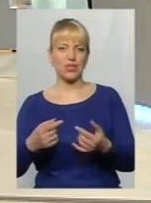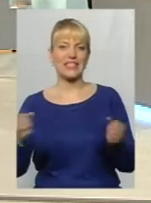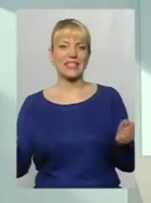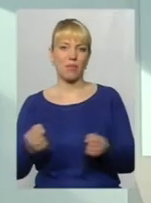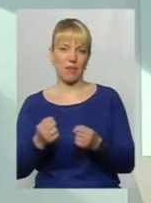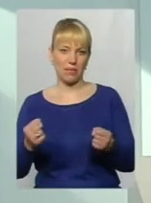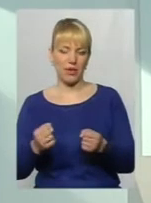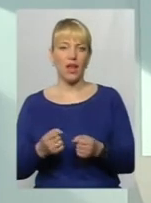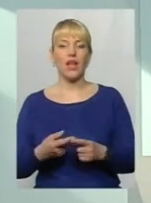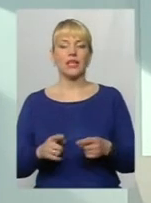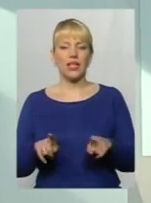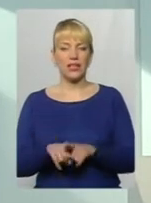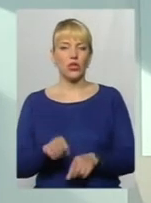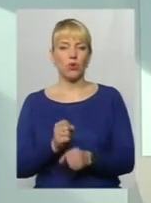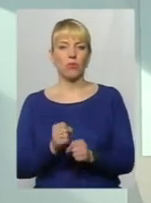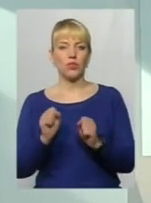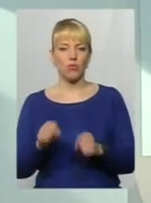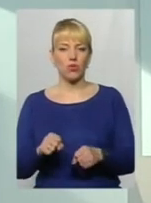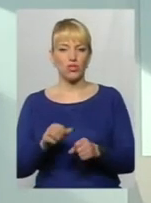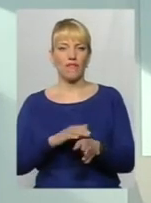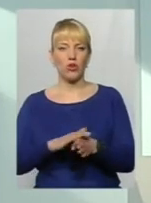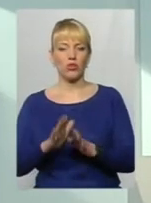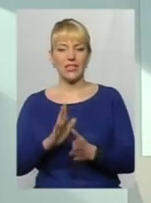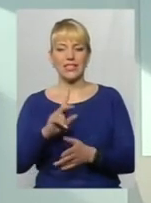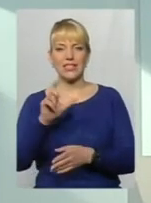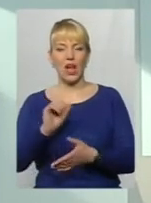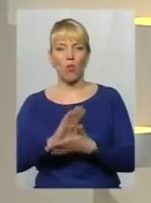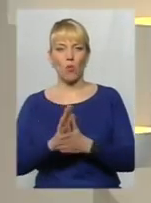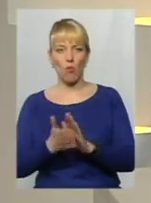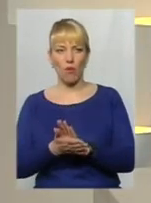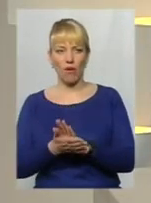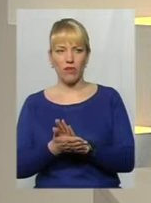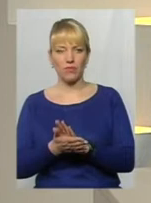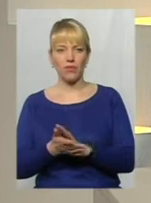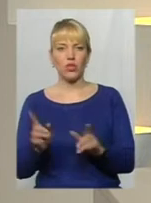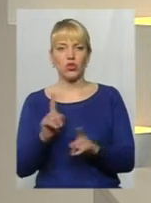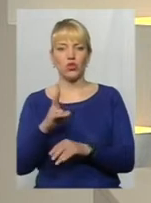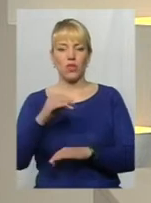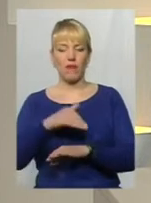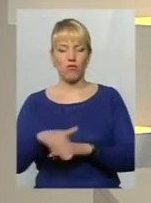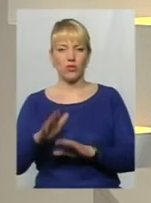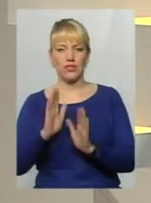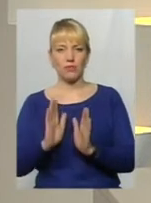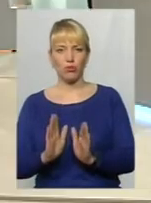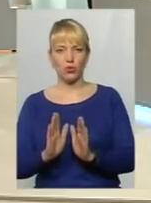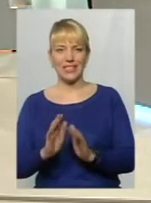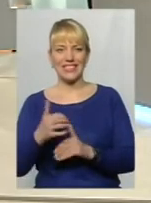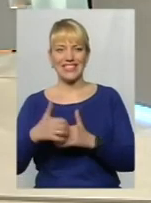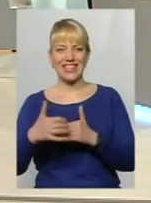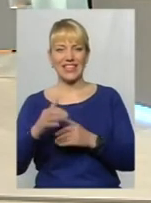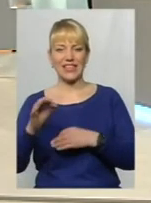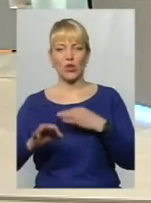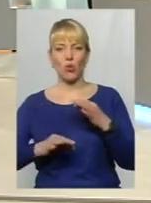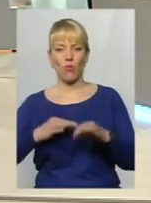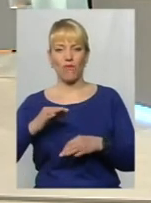Роботи такі можна виконувати тільки за умови, що на вулиці буде середня добова